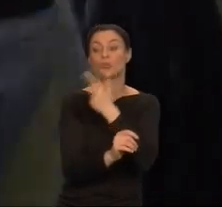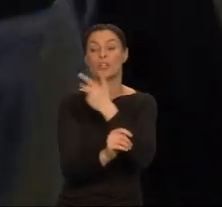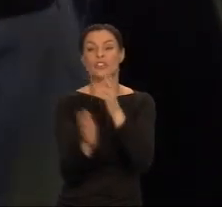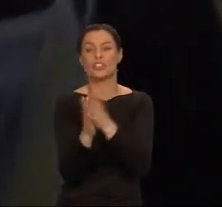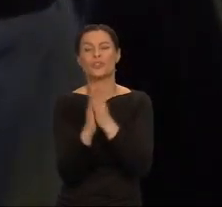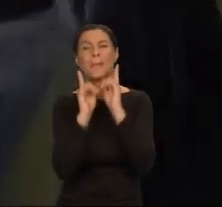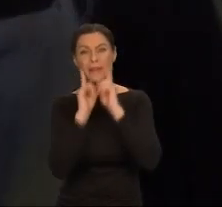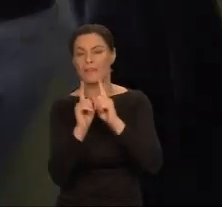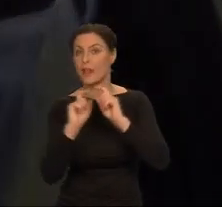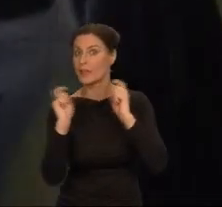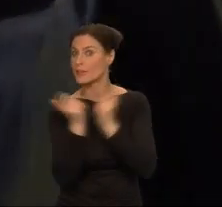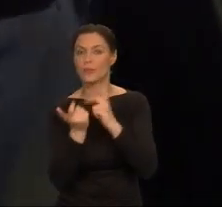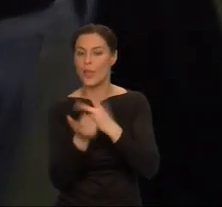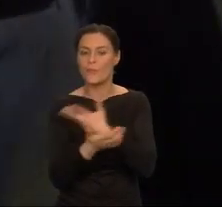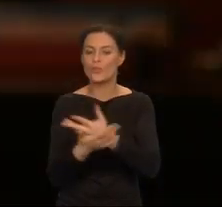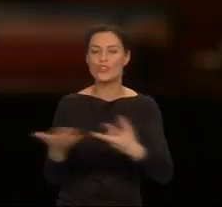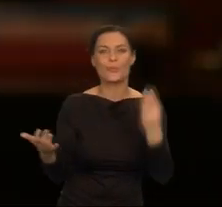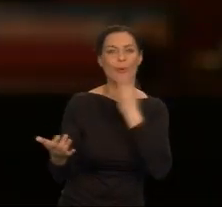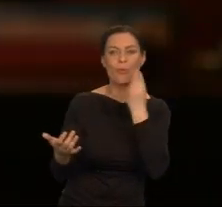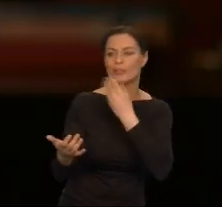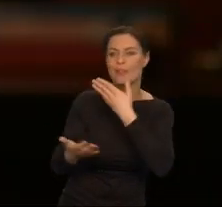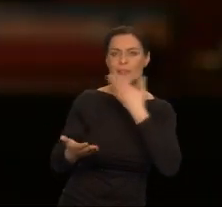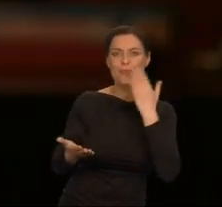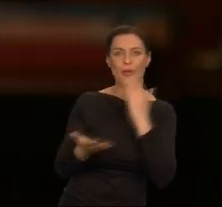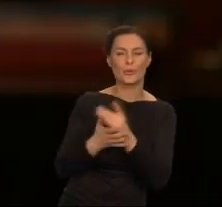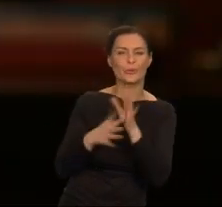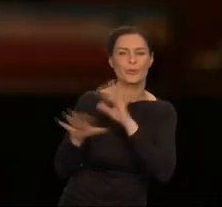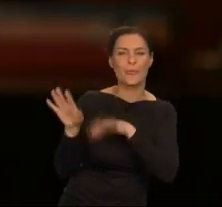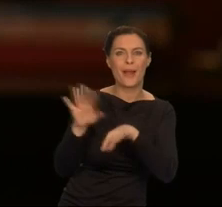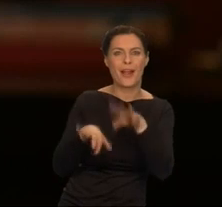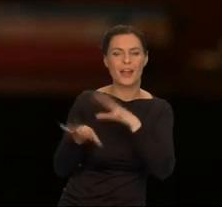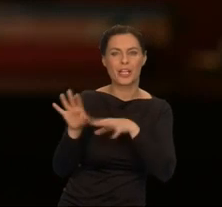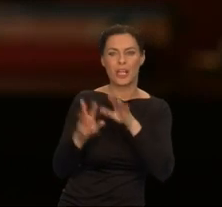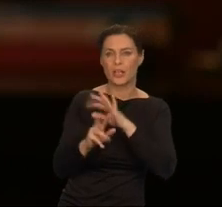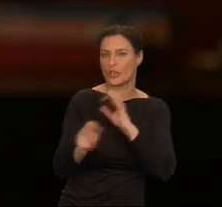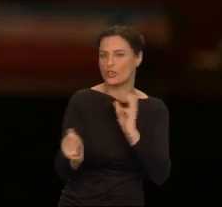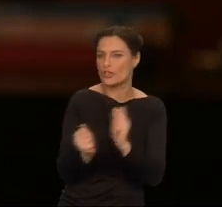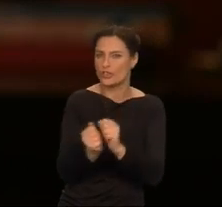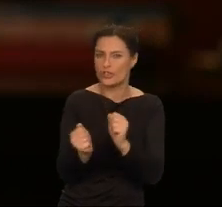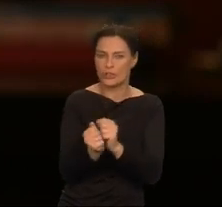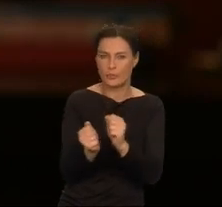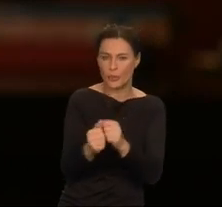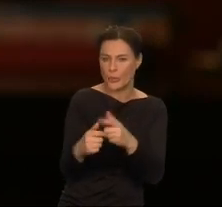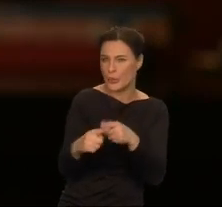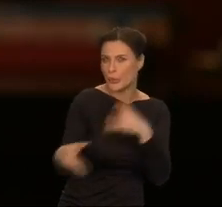Ziemiomorze traci swoją magię. Staje się miejscem bardziej zimnym, surowym, realistycznym.